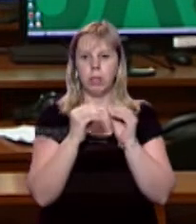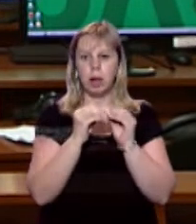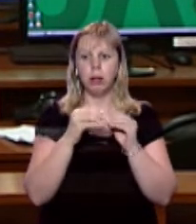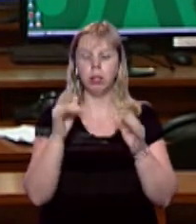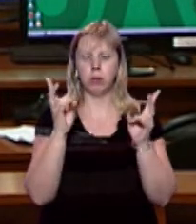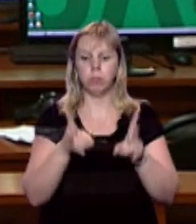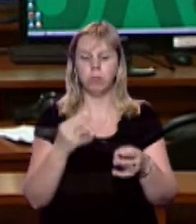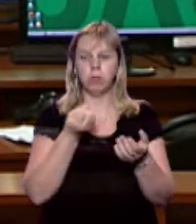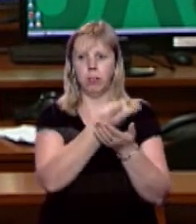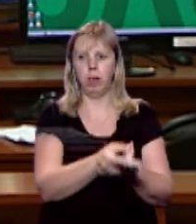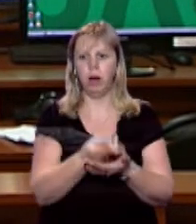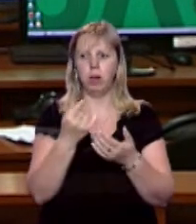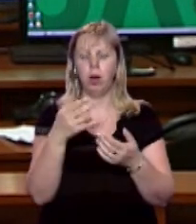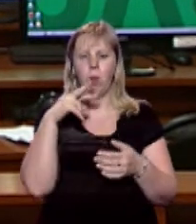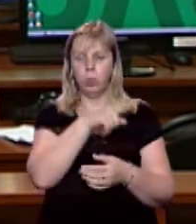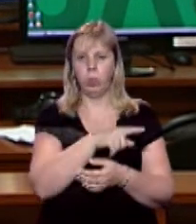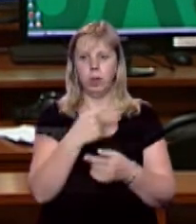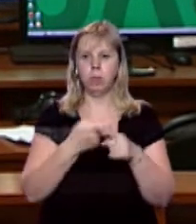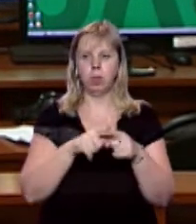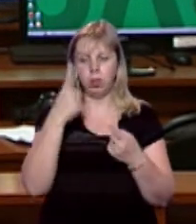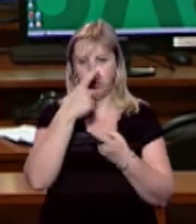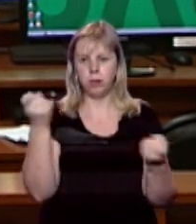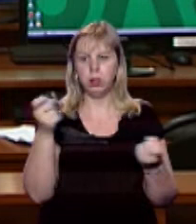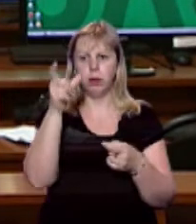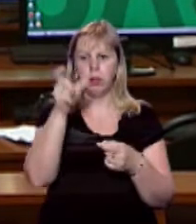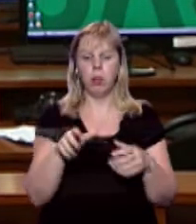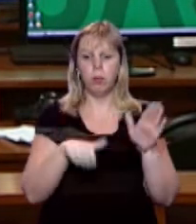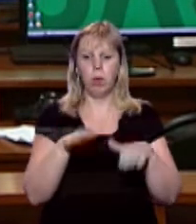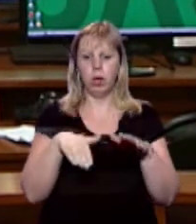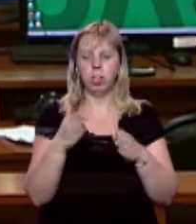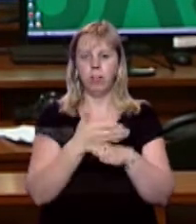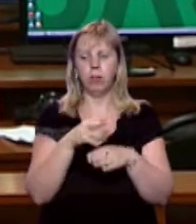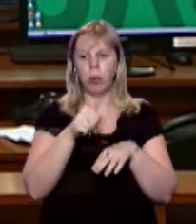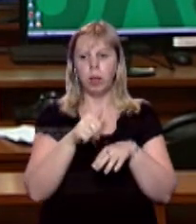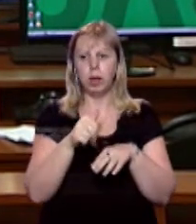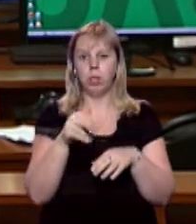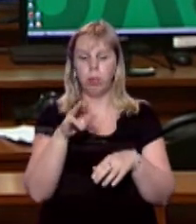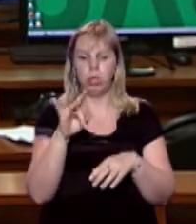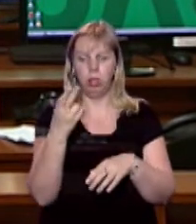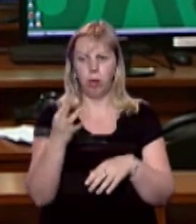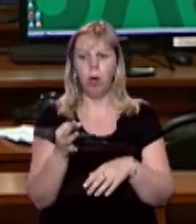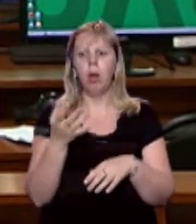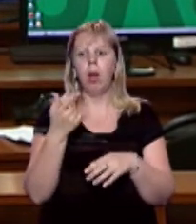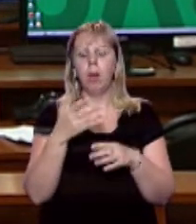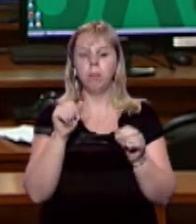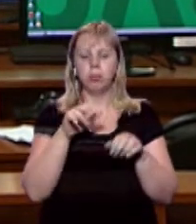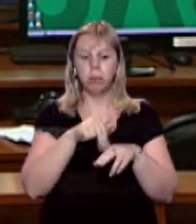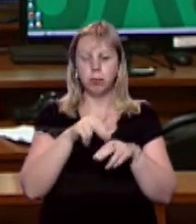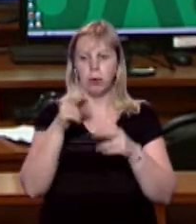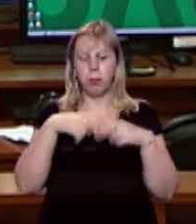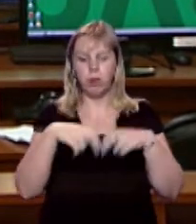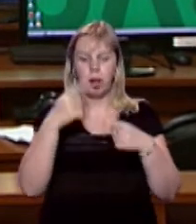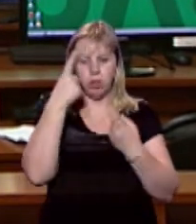потрапили сьогодні до лікарні з ознаками отруєння. Про це повідомила речниця Мукачівського відділу поліції Наталія Машіко. Правоохоронці перевіряють